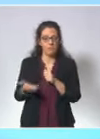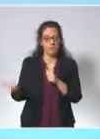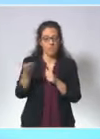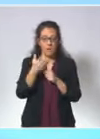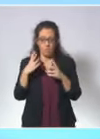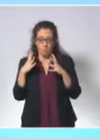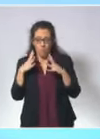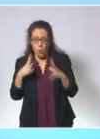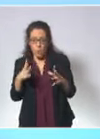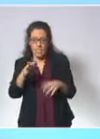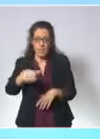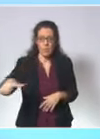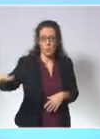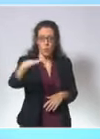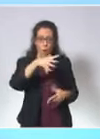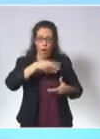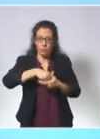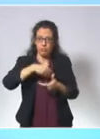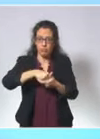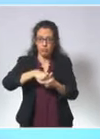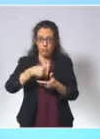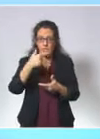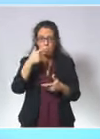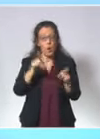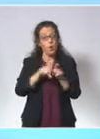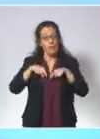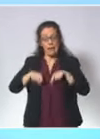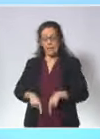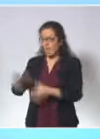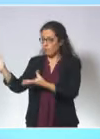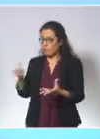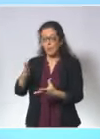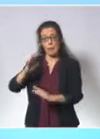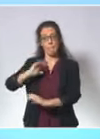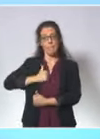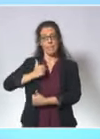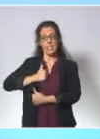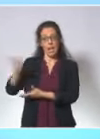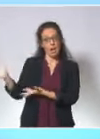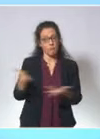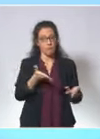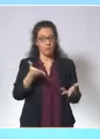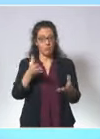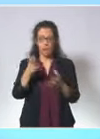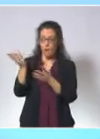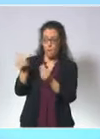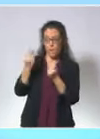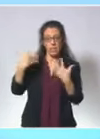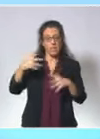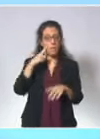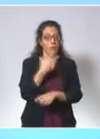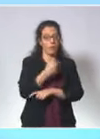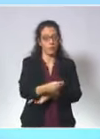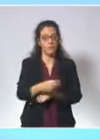exceptionnelle et l'État mobilisera des militaires formés à cet effet. L'accès au